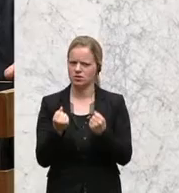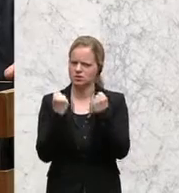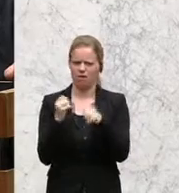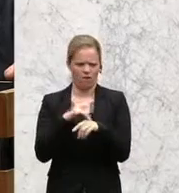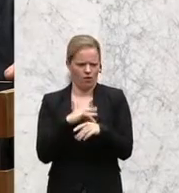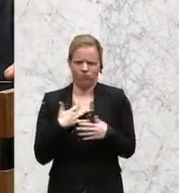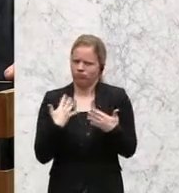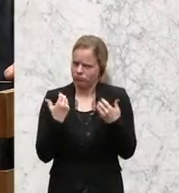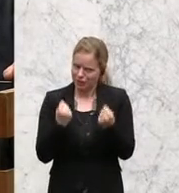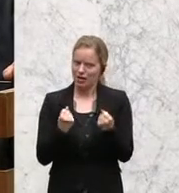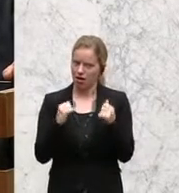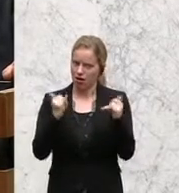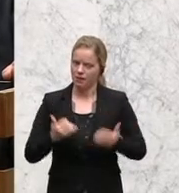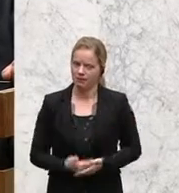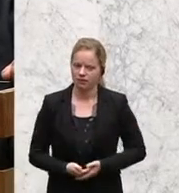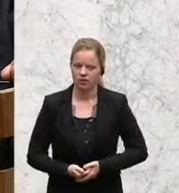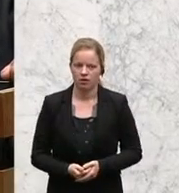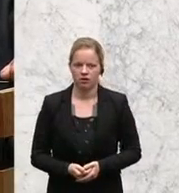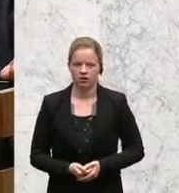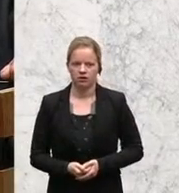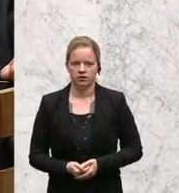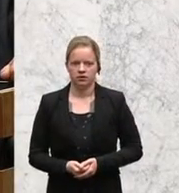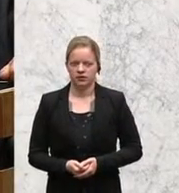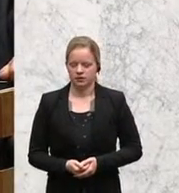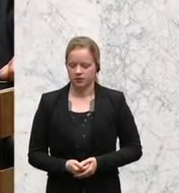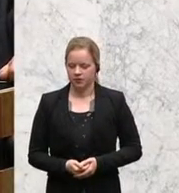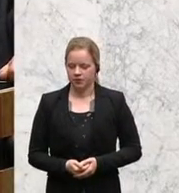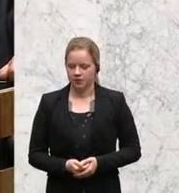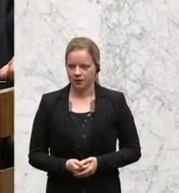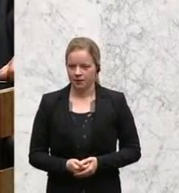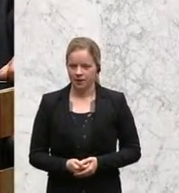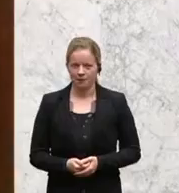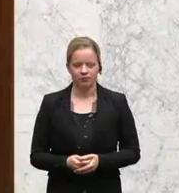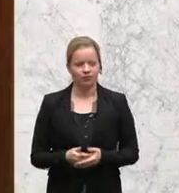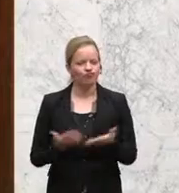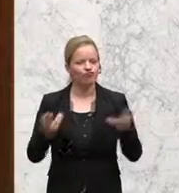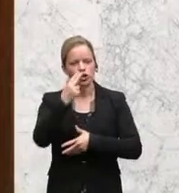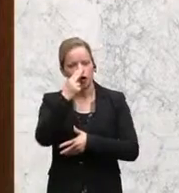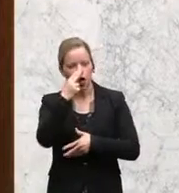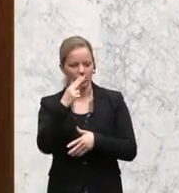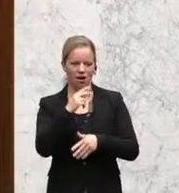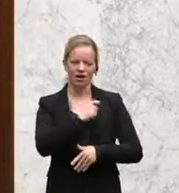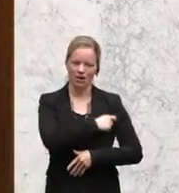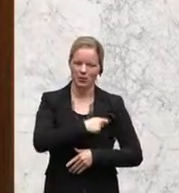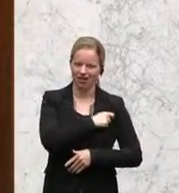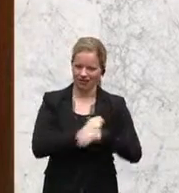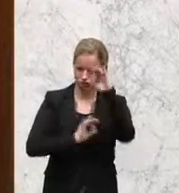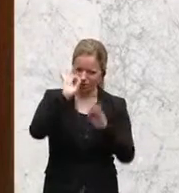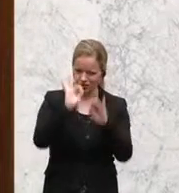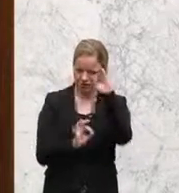kann man durch einen Monitor, wenn man die Kriminalitätsstatistik von 2004